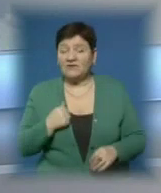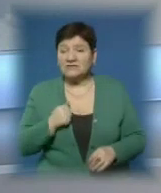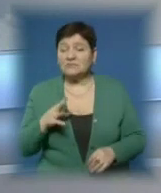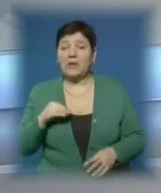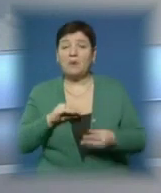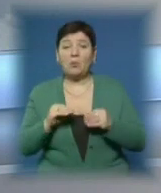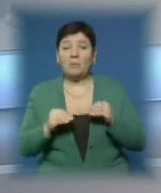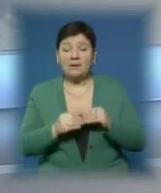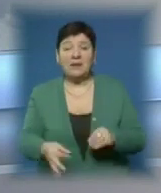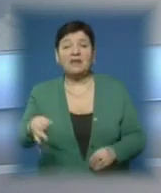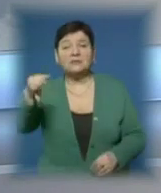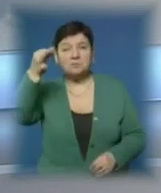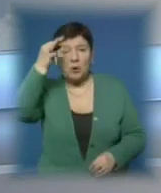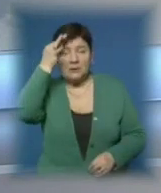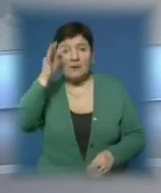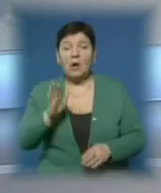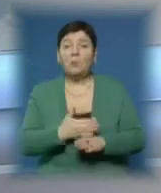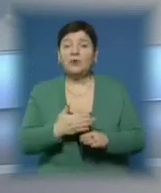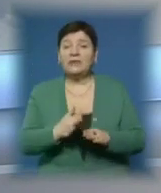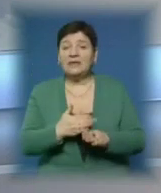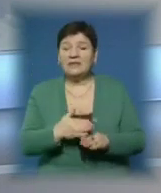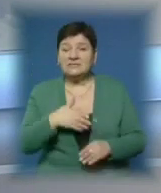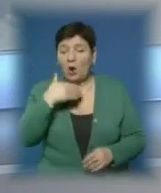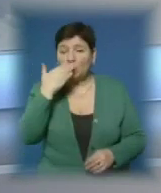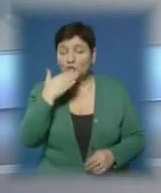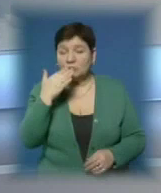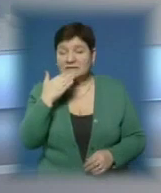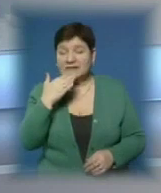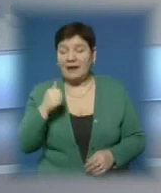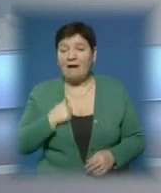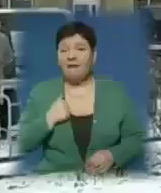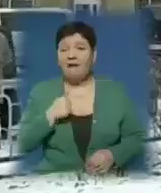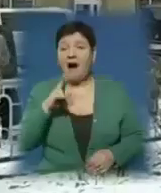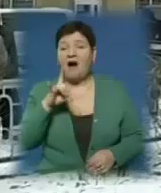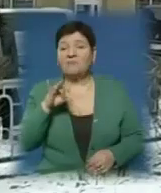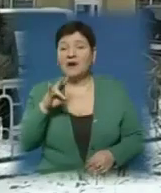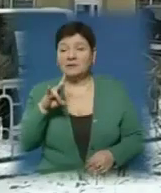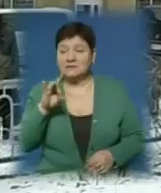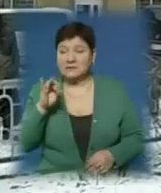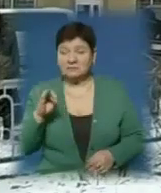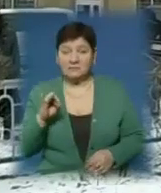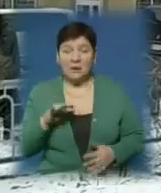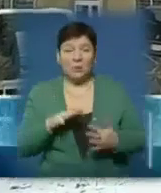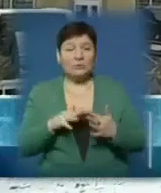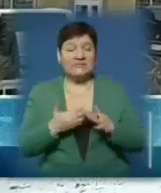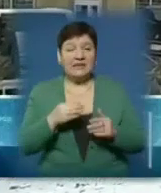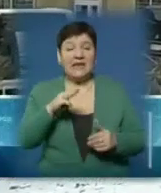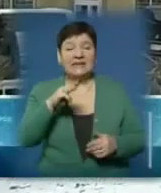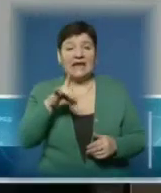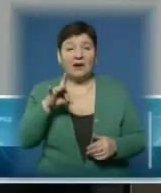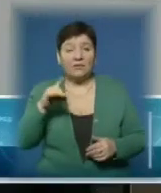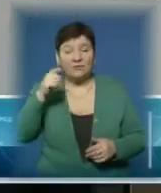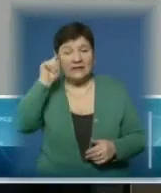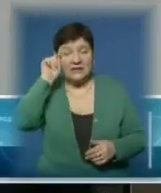проблемами та спогадами поділилися ужгородські афганці з Олександрою Береговою. У селі Терново на Тячівщині